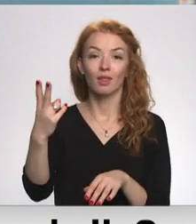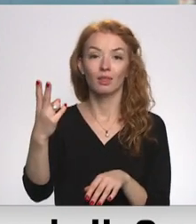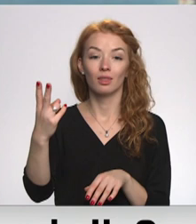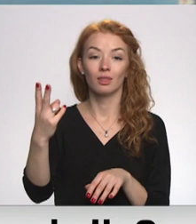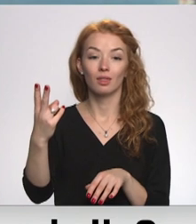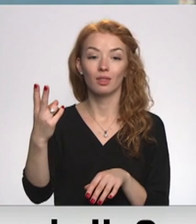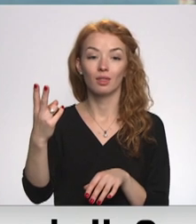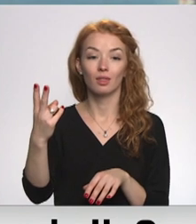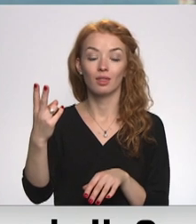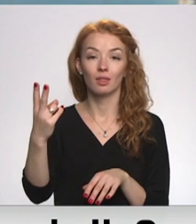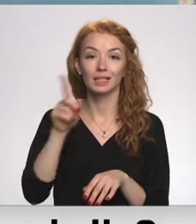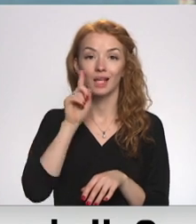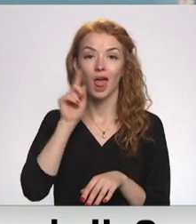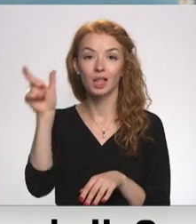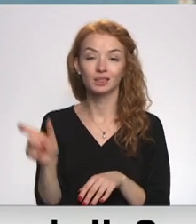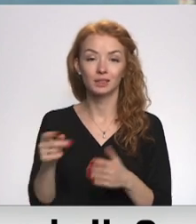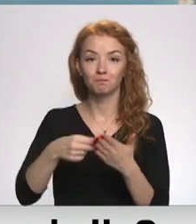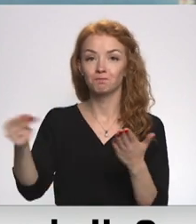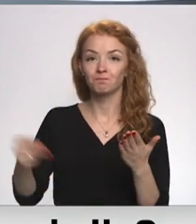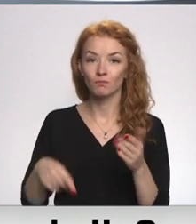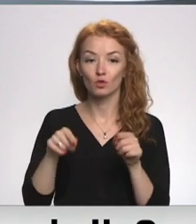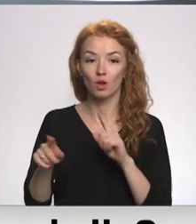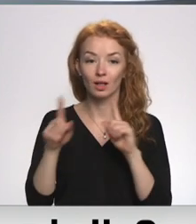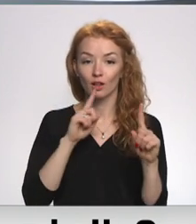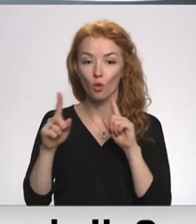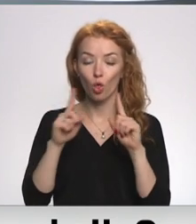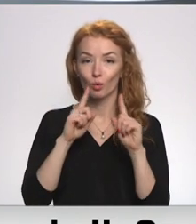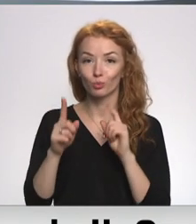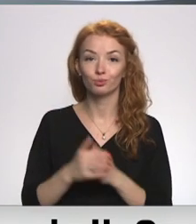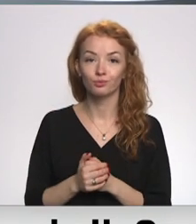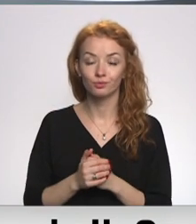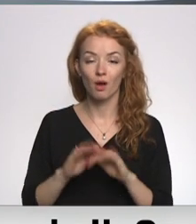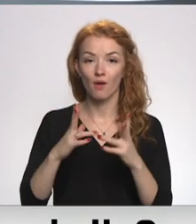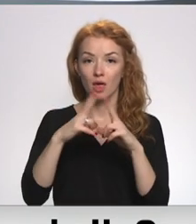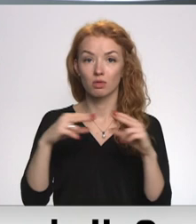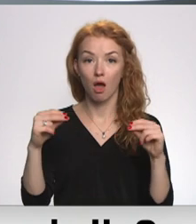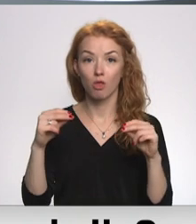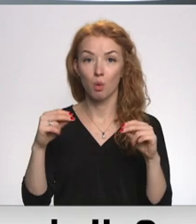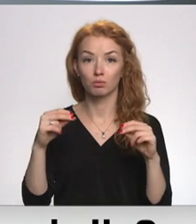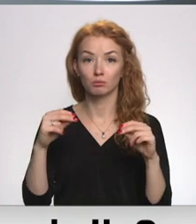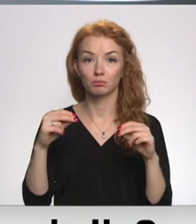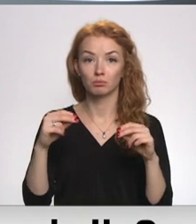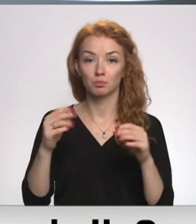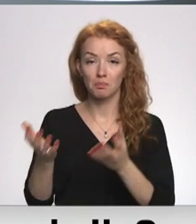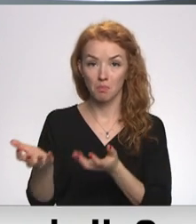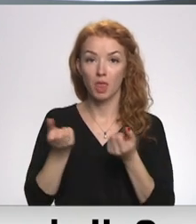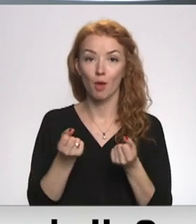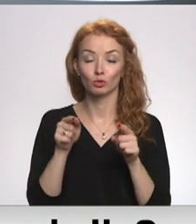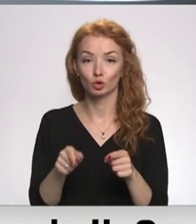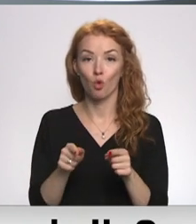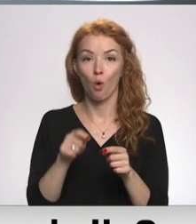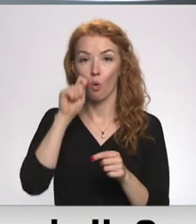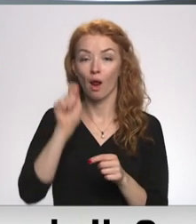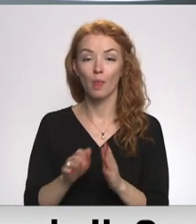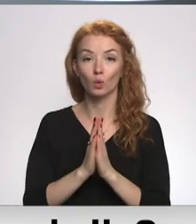Valdemirs Zelensks paraksta šo rīkojumu. Vai NATO būs dzirdīgs ausis uz šo Ukraiņas